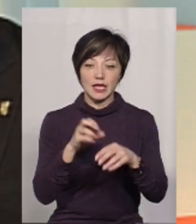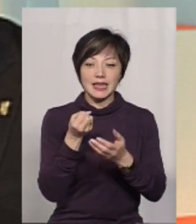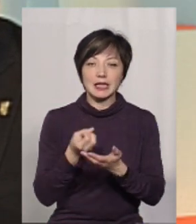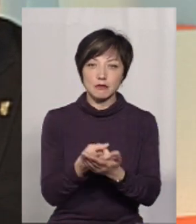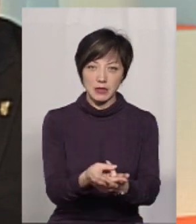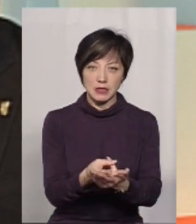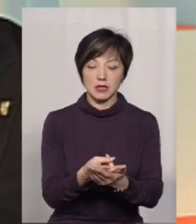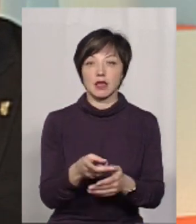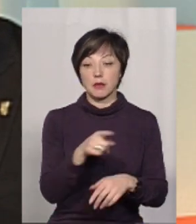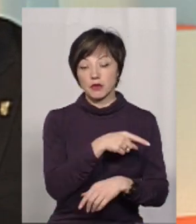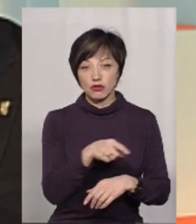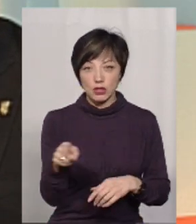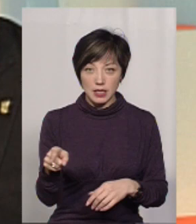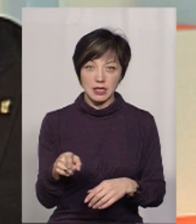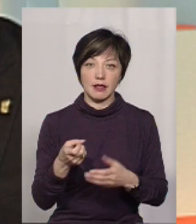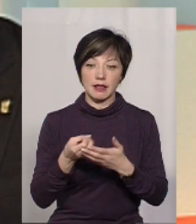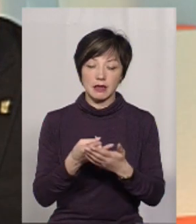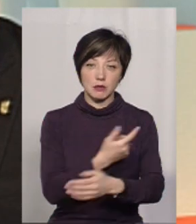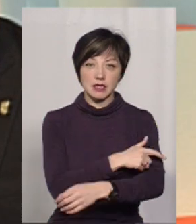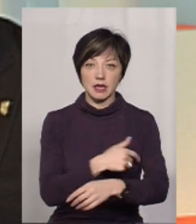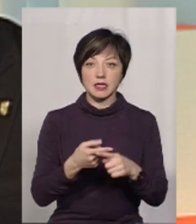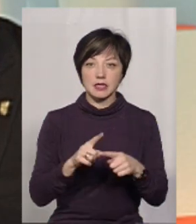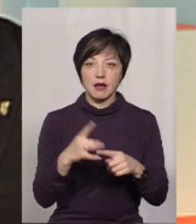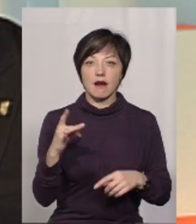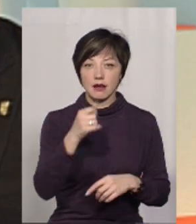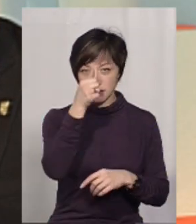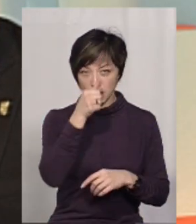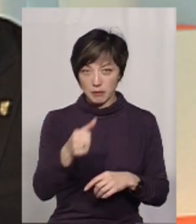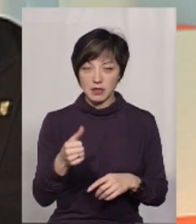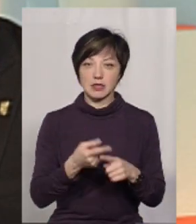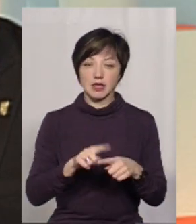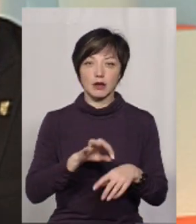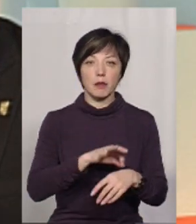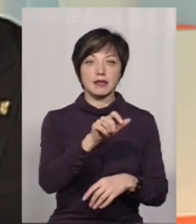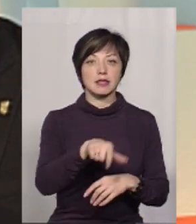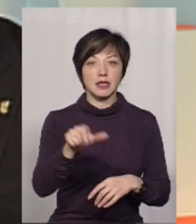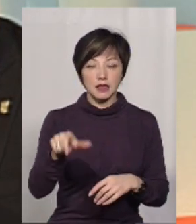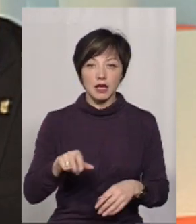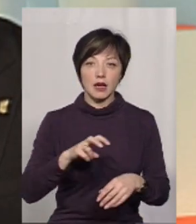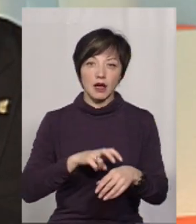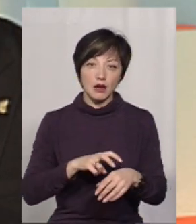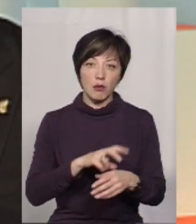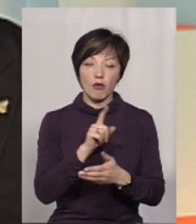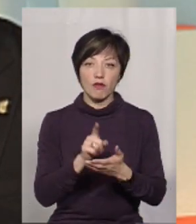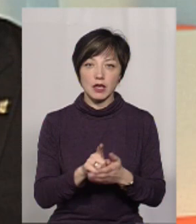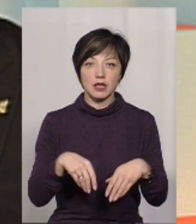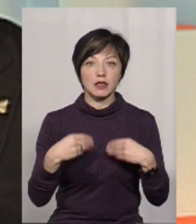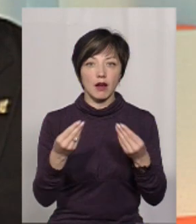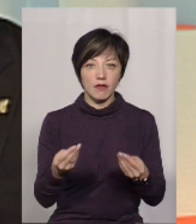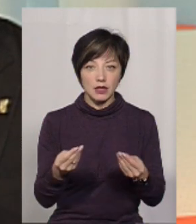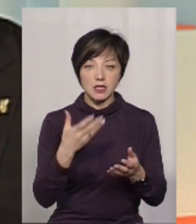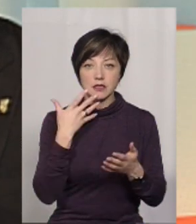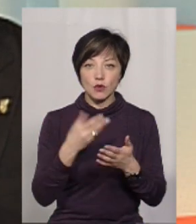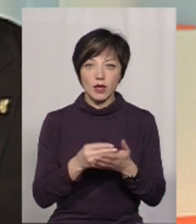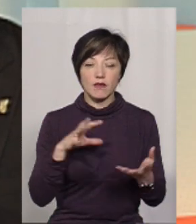диспансерізацію. І саме під час диспансерізації, а це раз на місяць даних пацієнтів, лікарі-онкологи повинні надавати